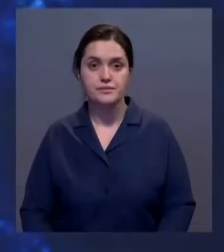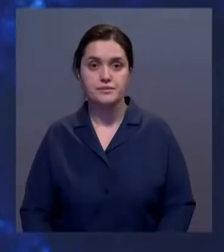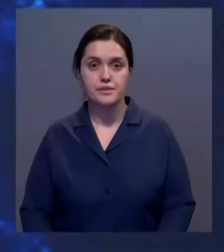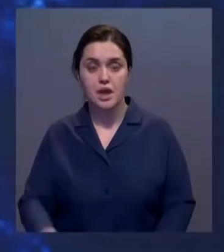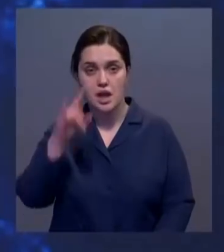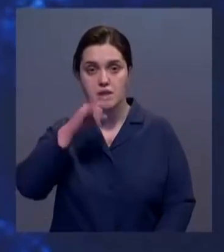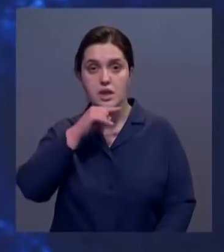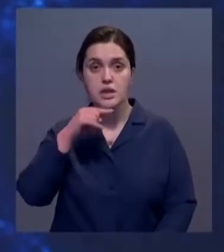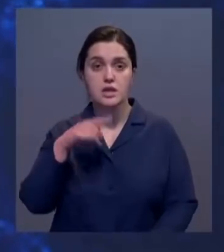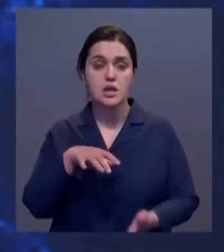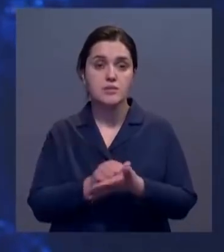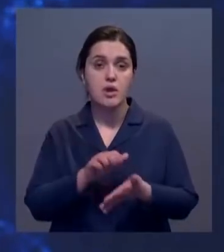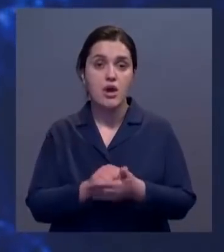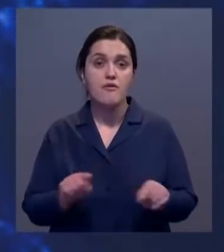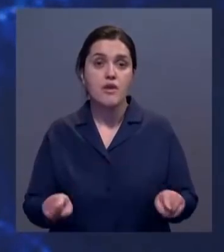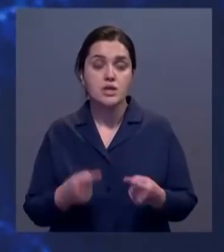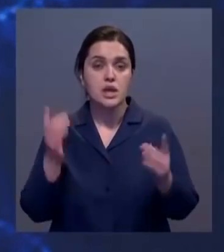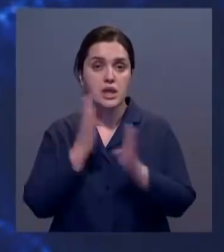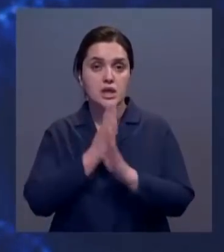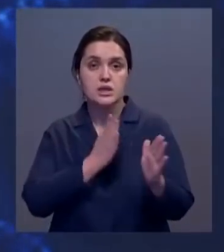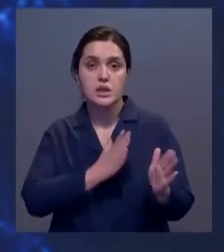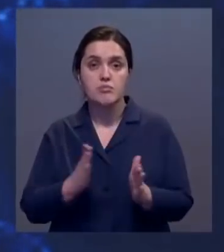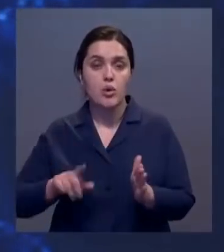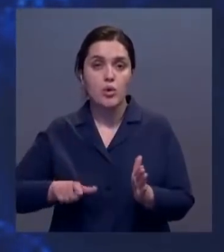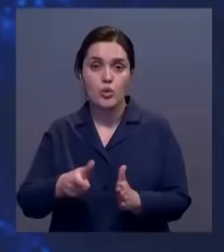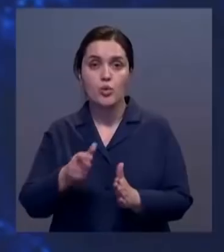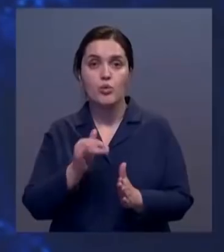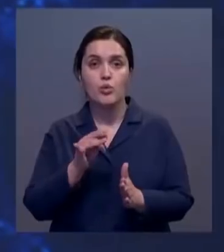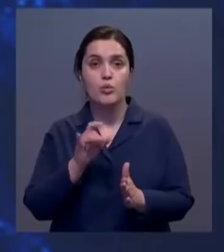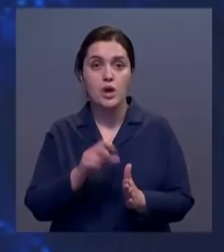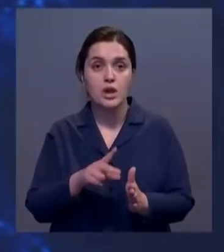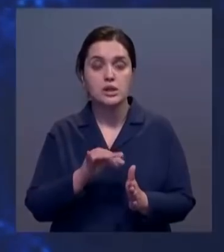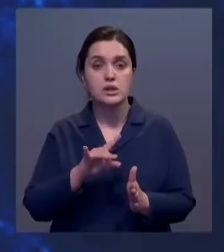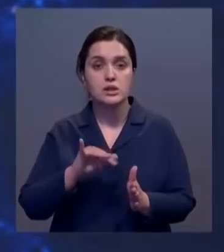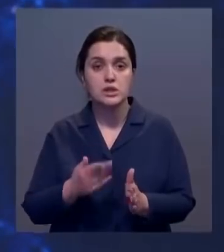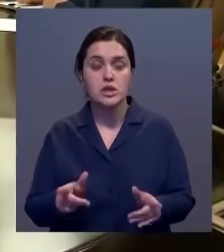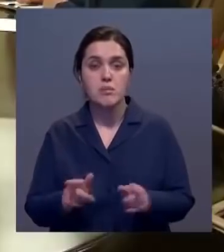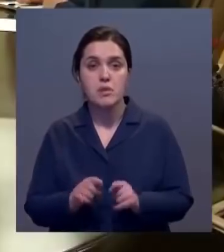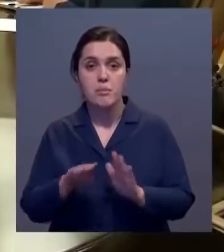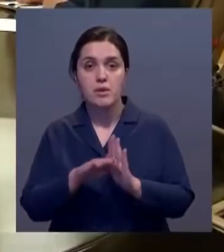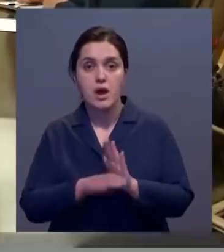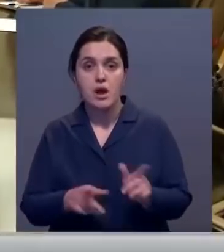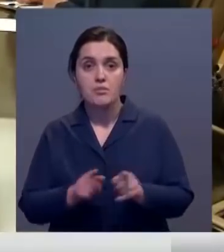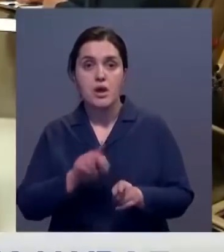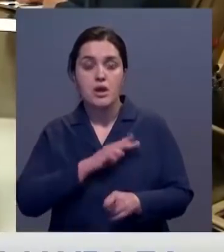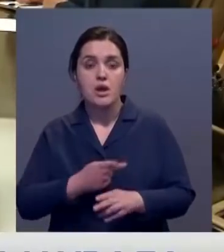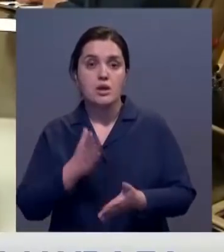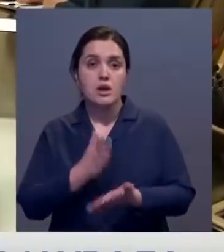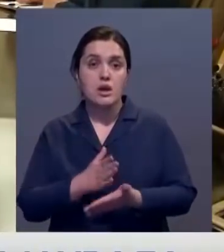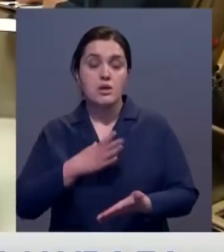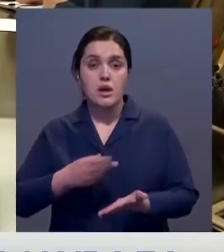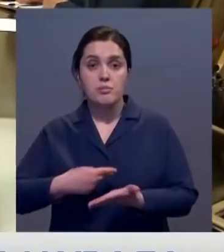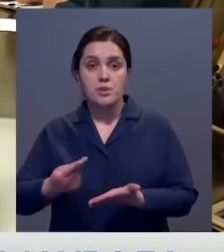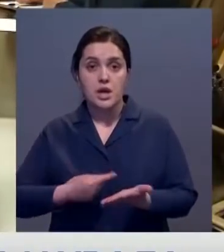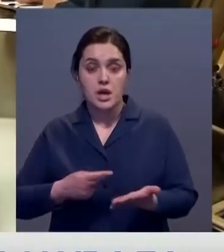Казахстан и Россия займутся восстановлением экосистемы рек Урал и Иртыш. Совместные программы сотрудничества в этом направлении были